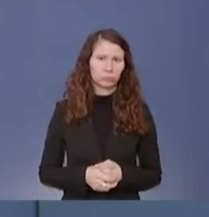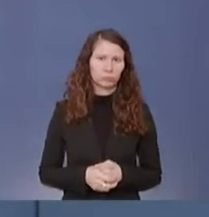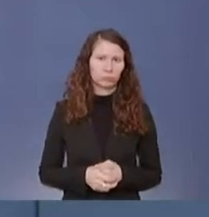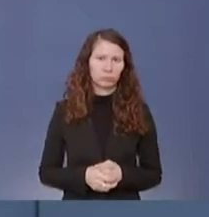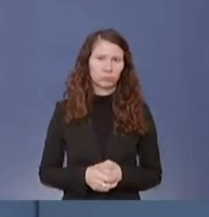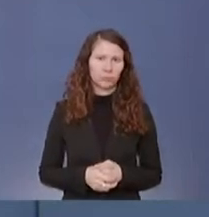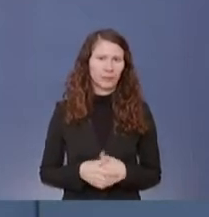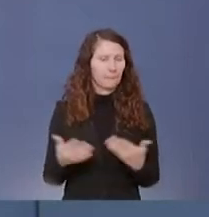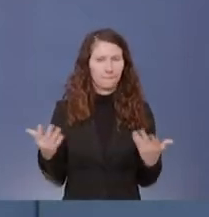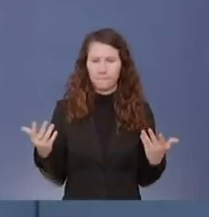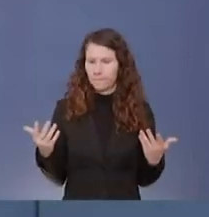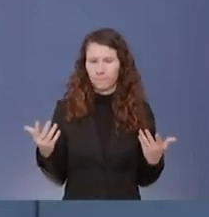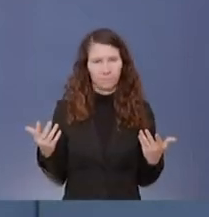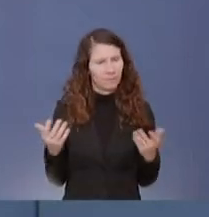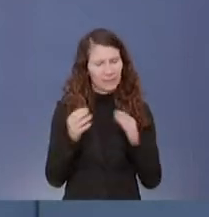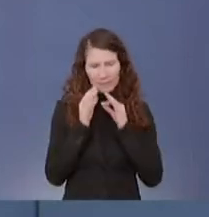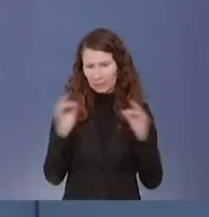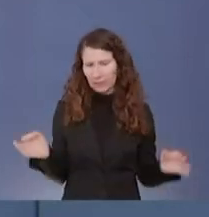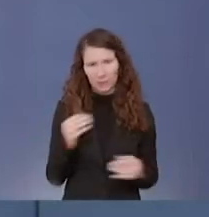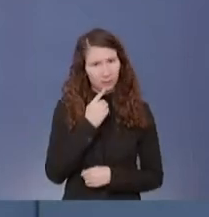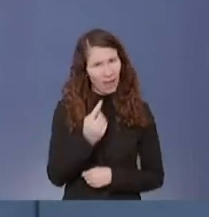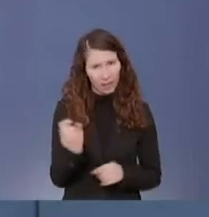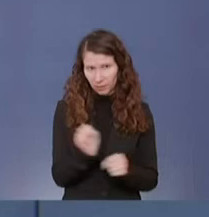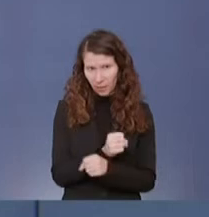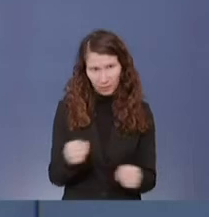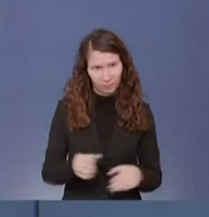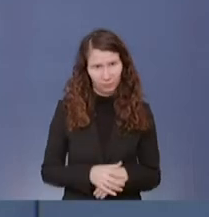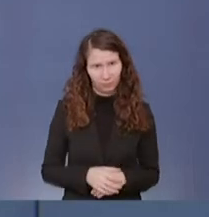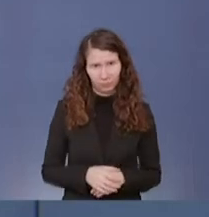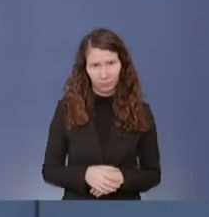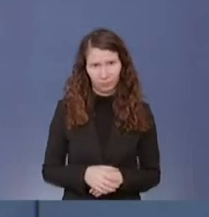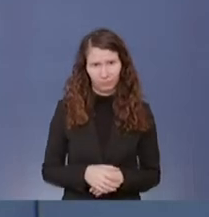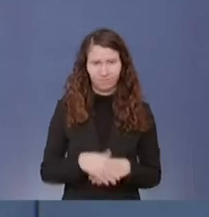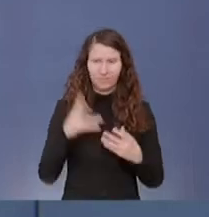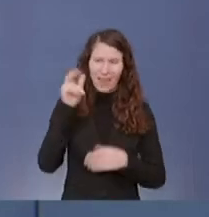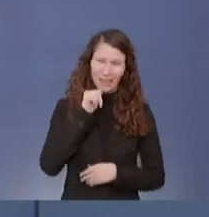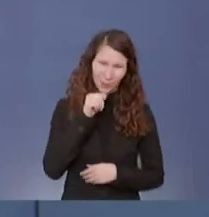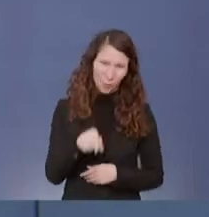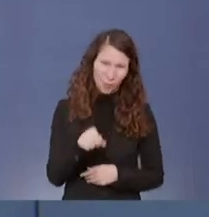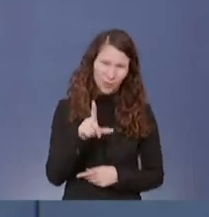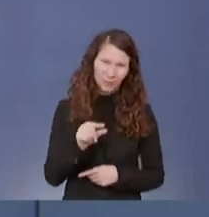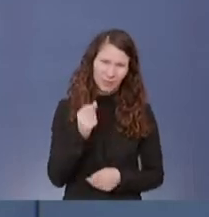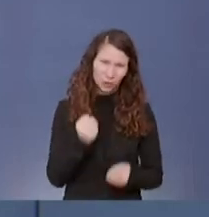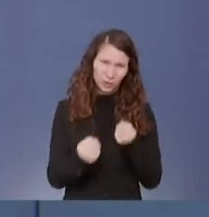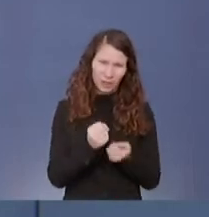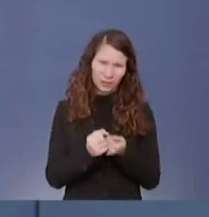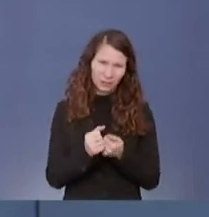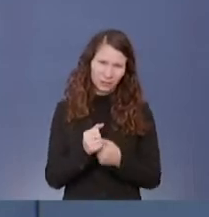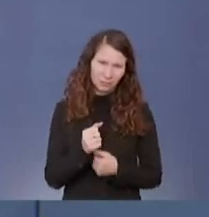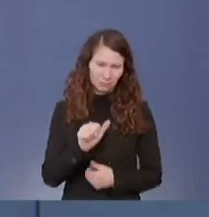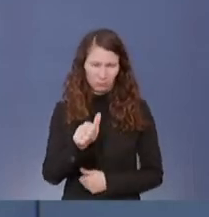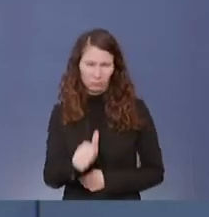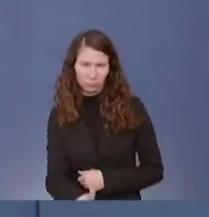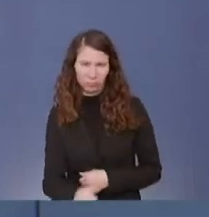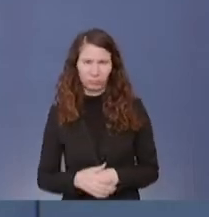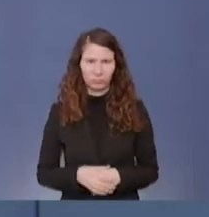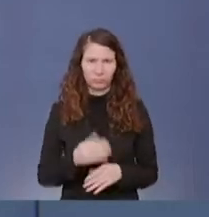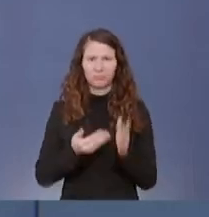Das kann ich Ihnen im Detail nicht sagen. Herr Jung, das ist auch ein bisschen schwierig zu prognostizieren. Dieses Thema hatten wir ja schon